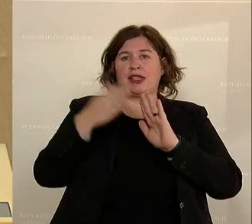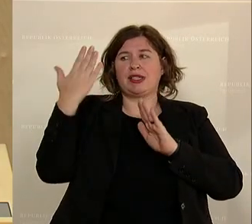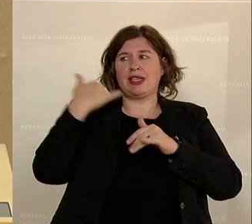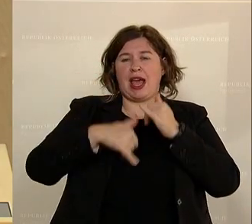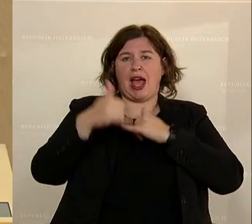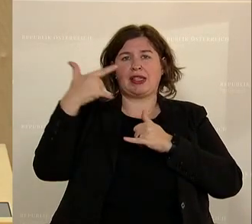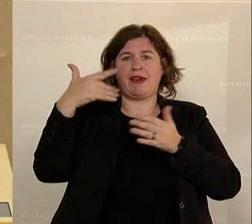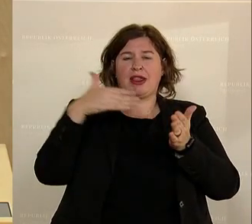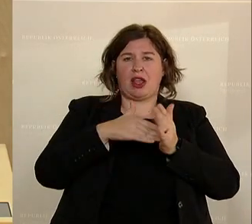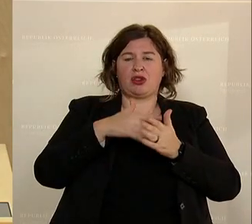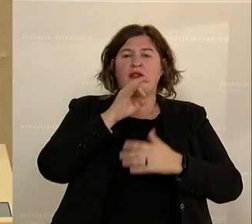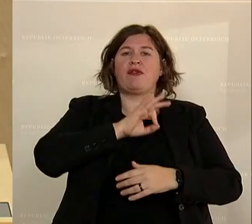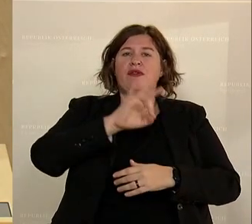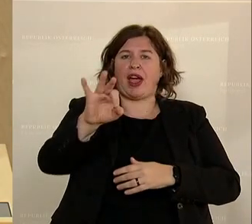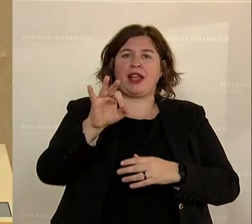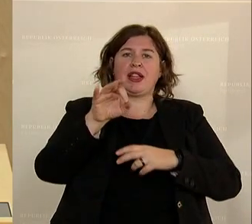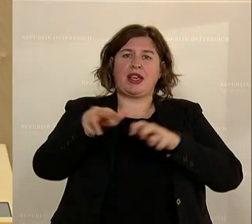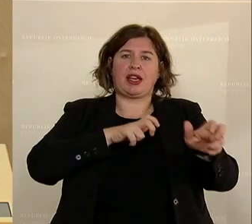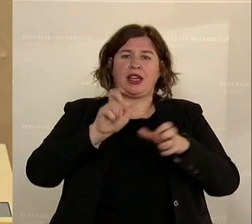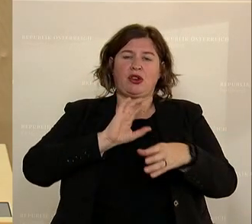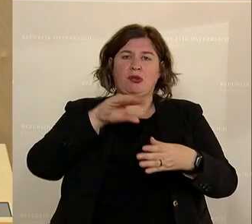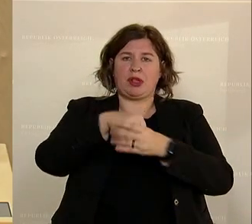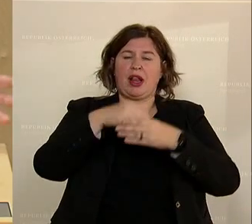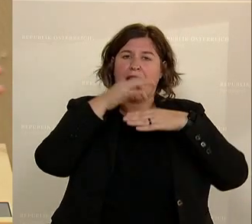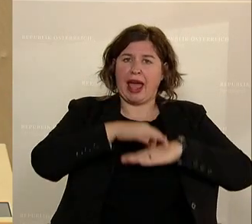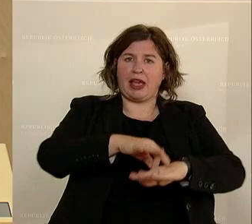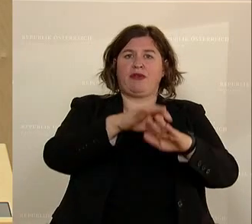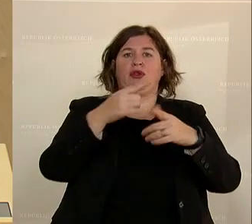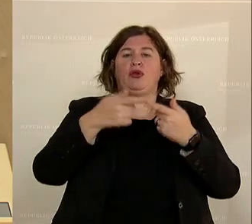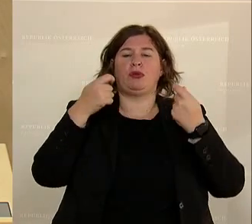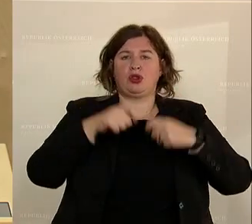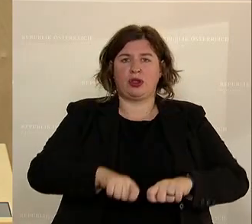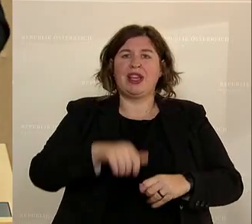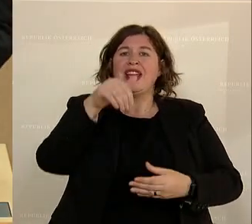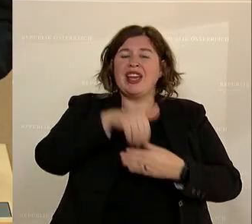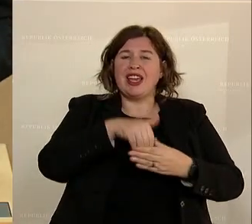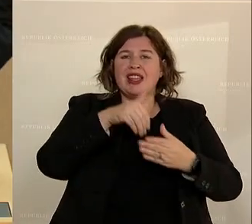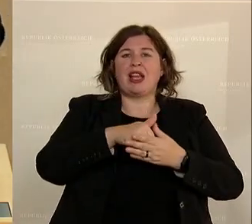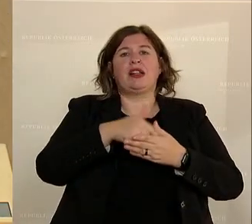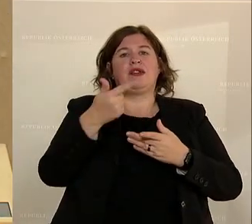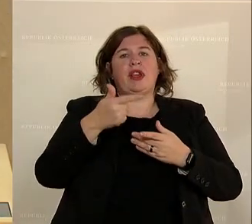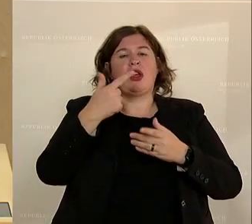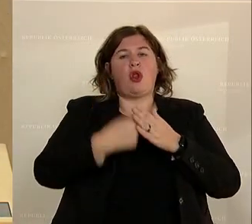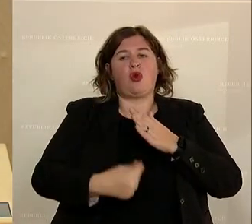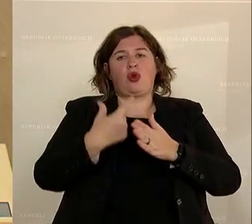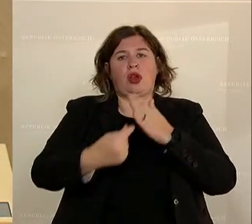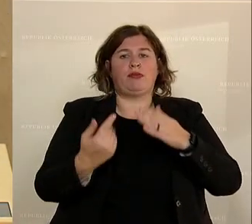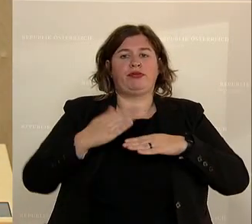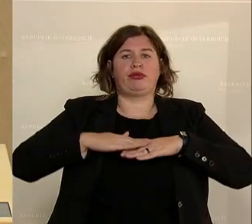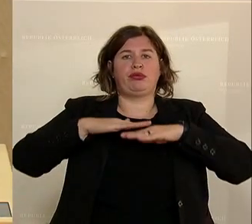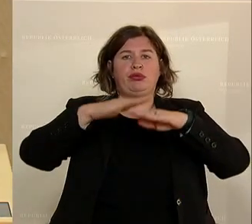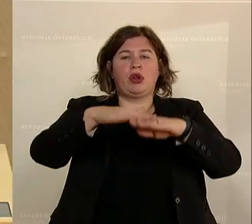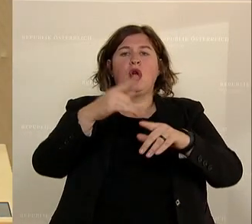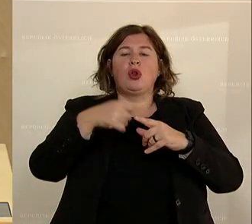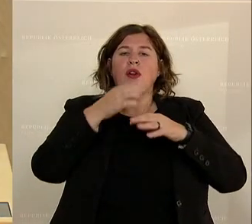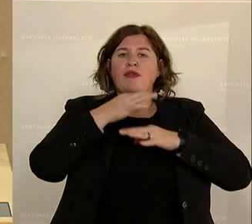Regierungsbeteiligung eingeführt und beschlossen wurde. Es geht hier um die notwendigen Lückenschließungen und Verbesserungen der geltenden